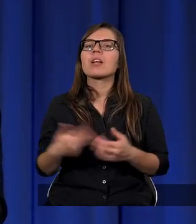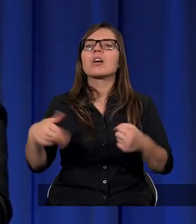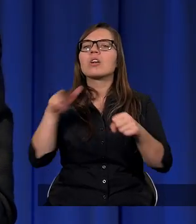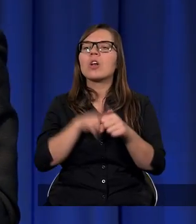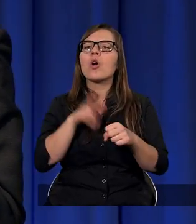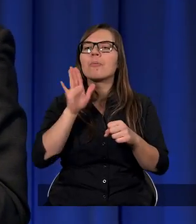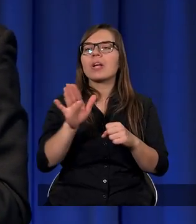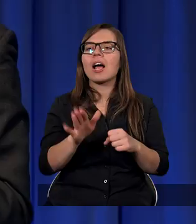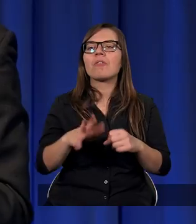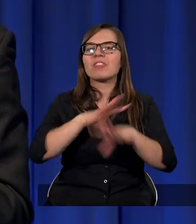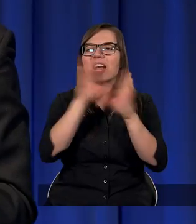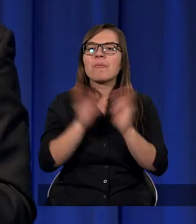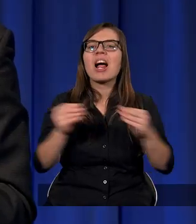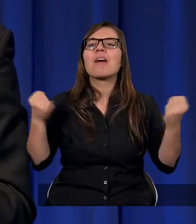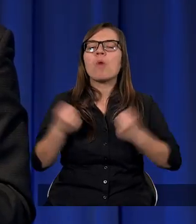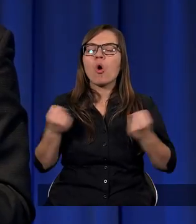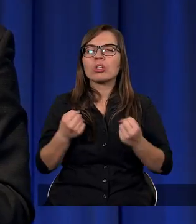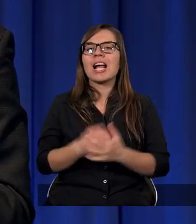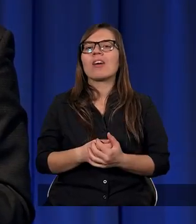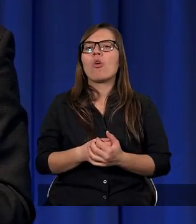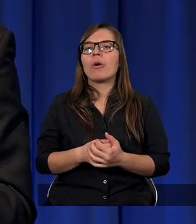który miał widzenie Wszechmogącego.